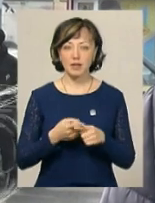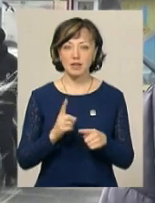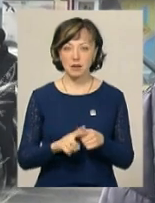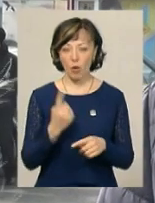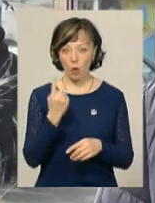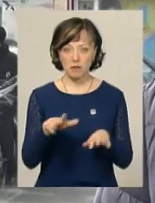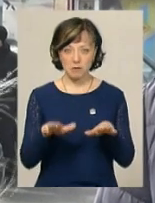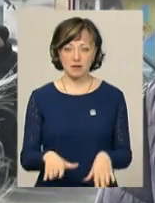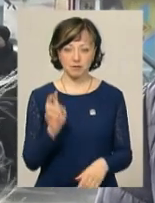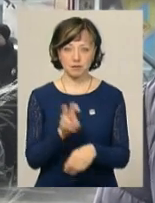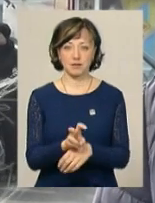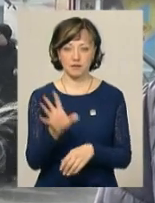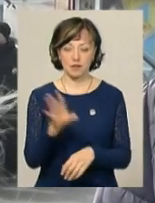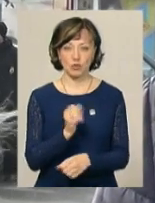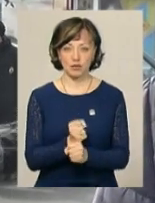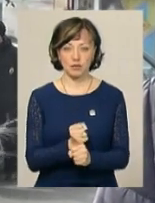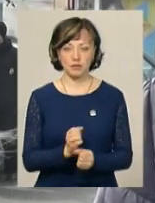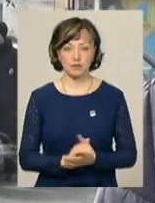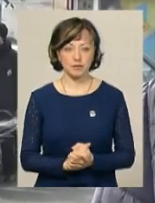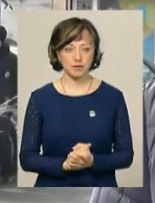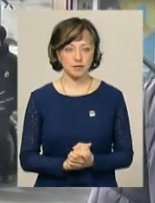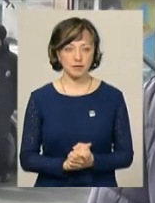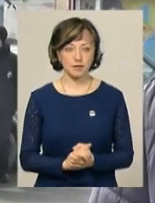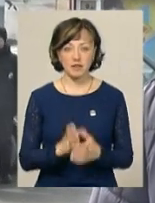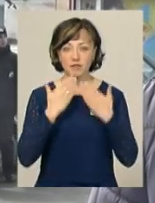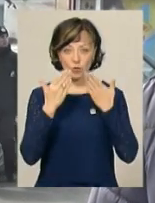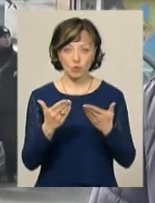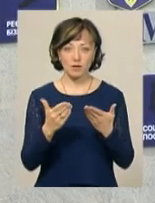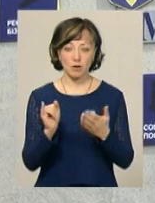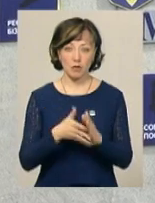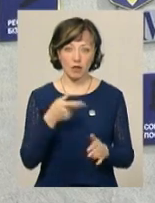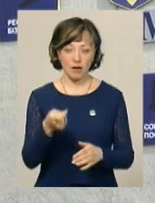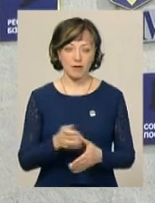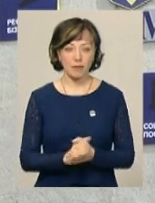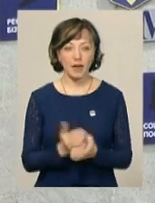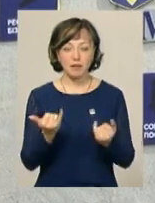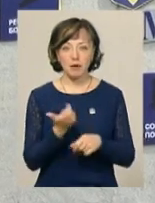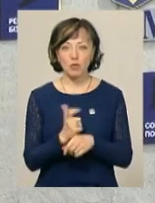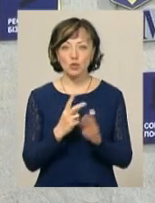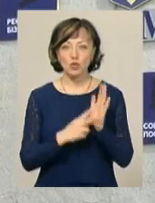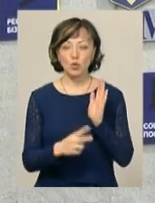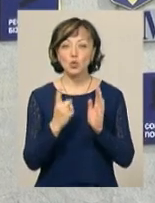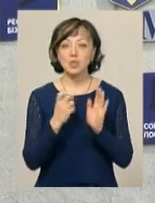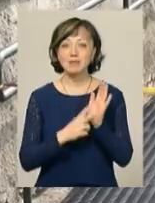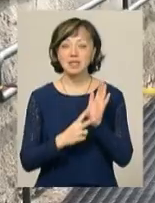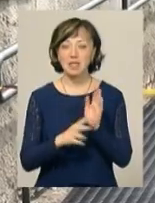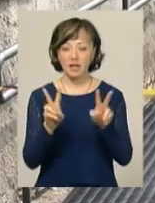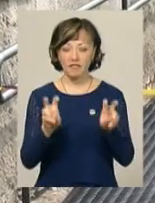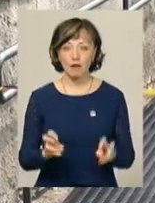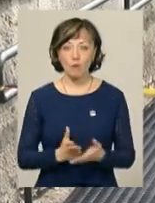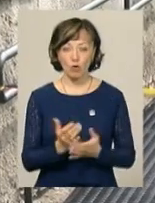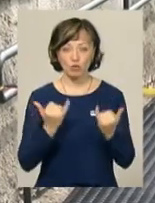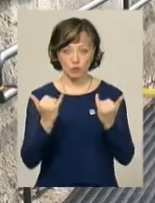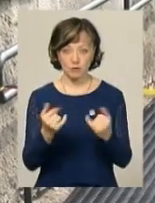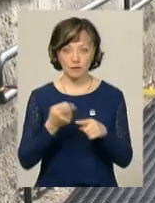вже в одне місце, знати, що прийшов, звернувся, подав. Тепер понад 170 видів послуг надаватимуть в цьому